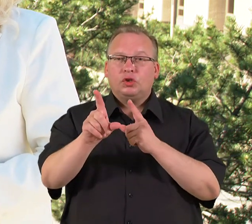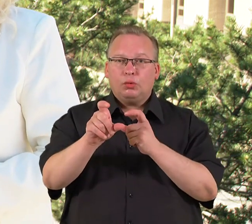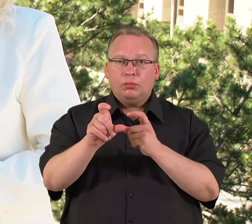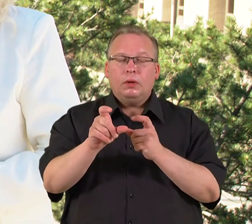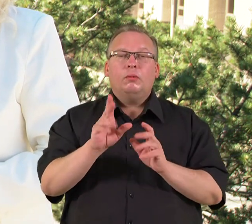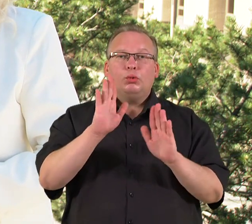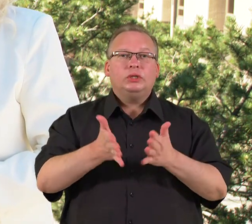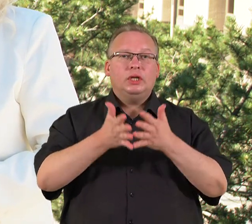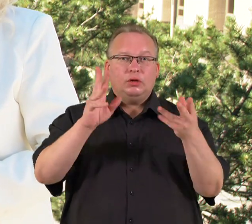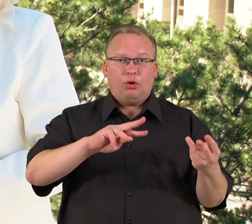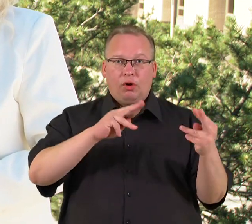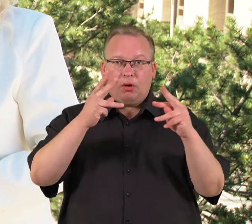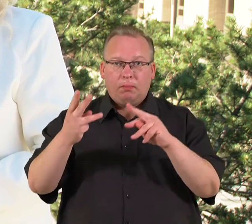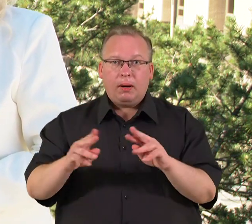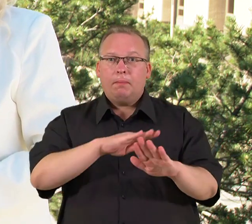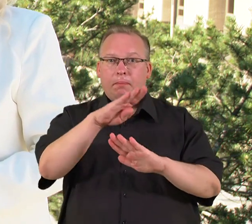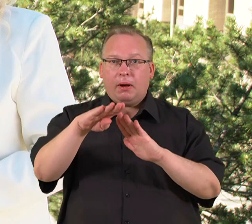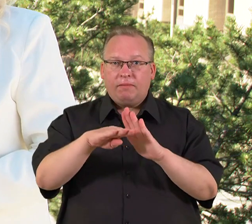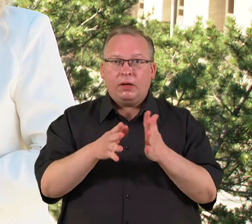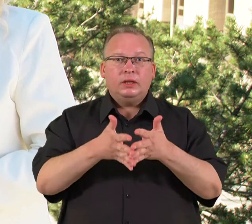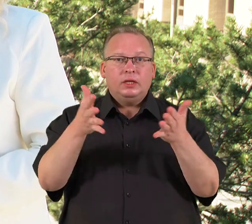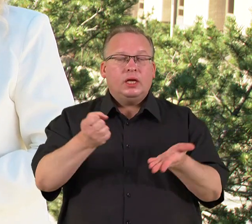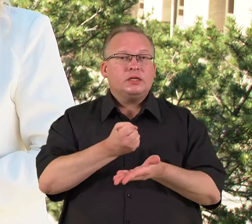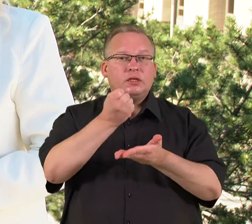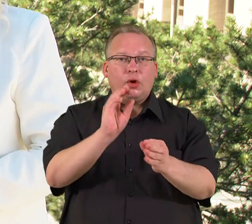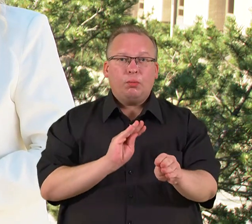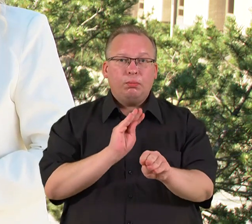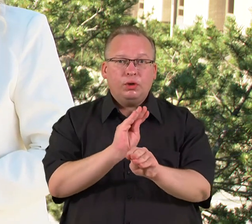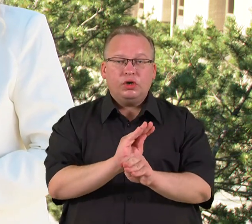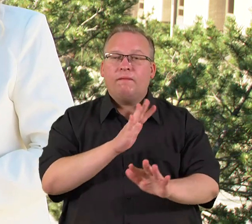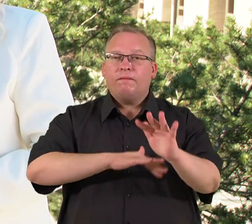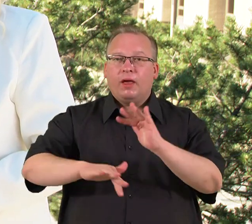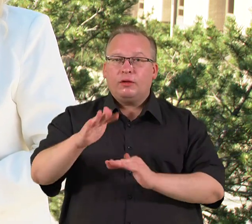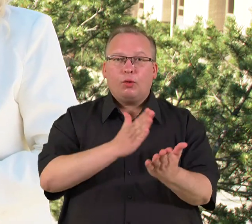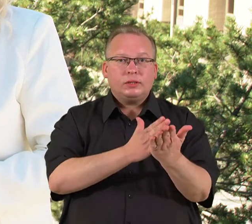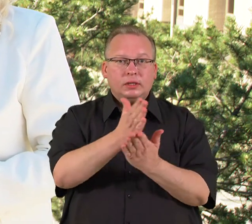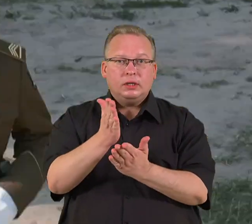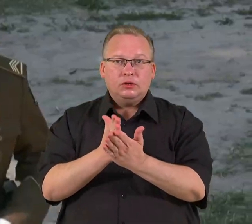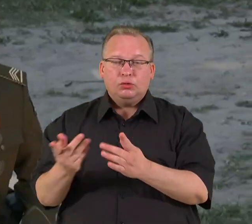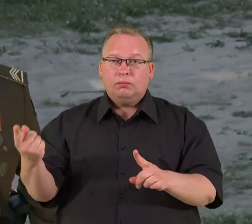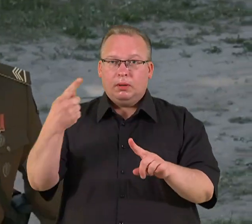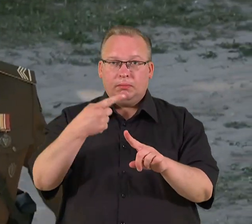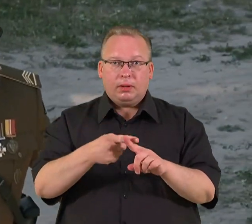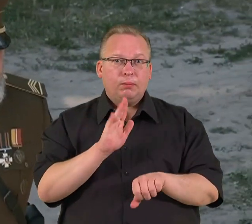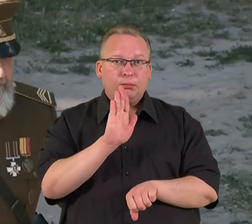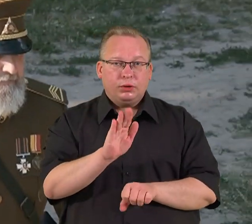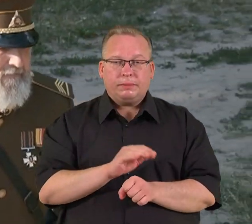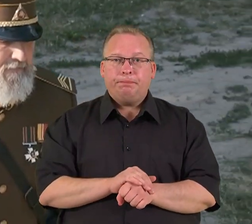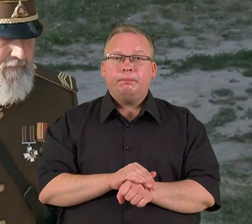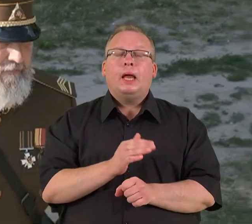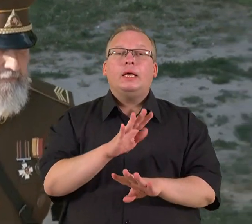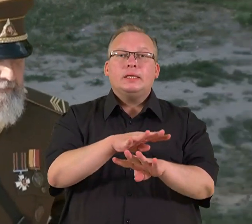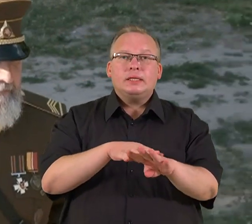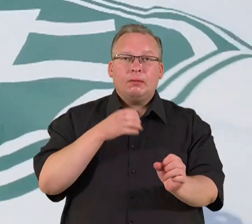pasikeitimų. Pavyzdžiui, keisis pabaldumas, dides biudžetas, bet ir veiklos ryčių atsiras daugiau. Seimo darbo